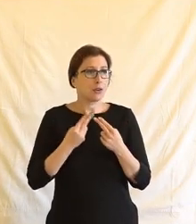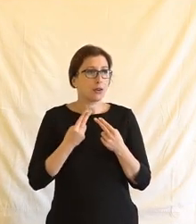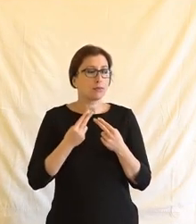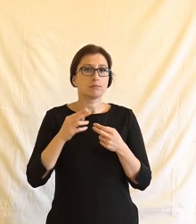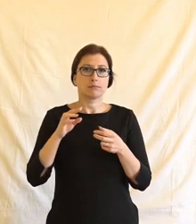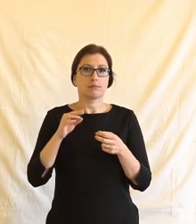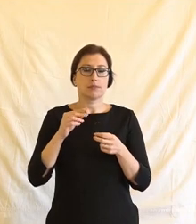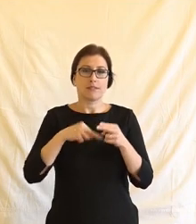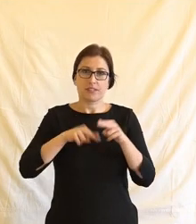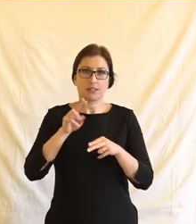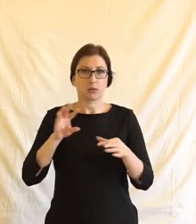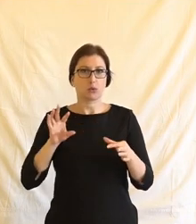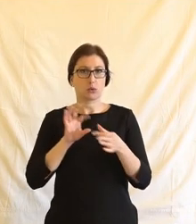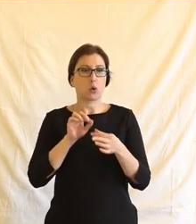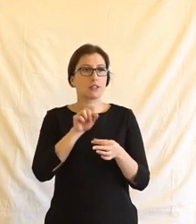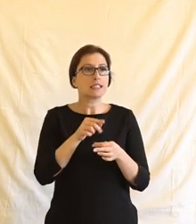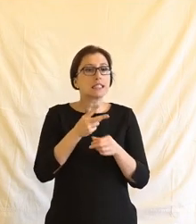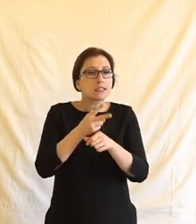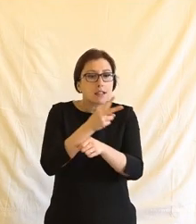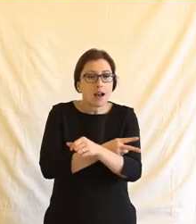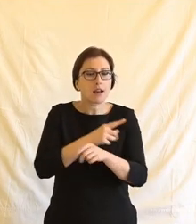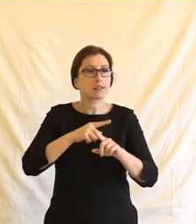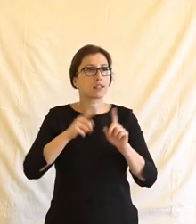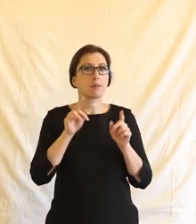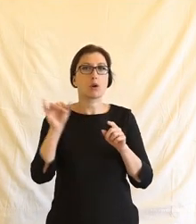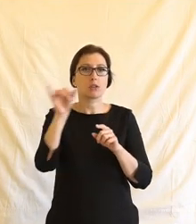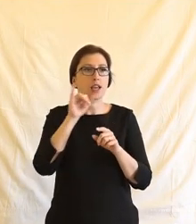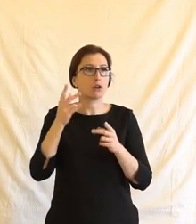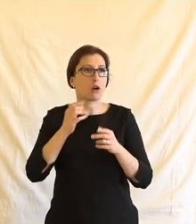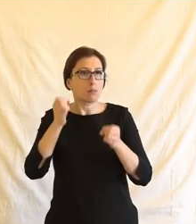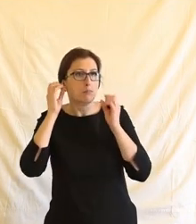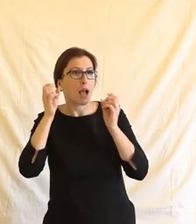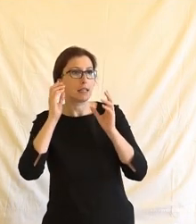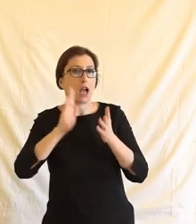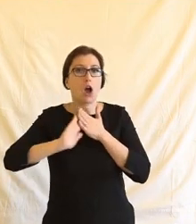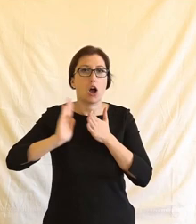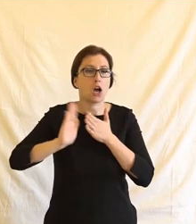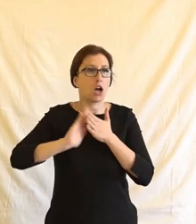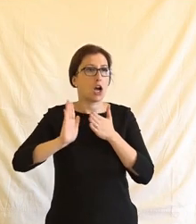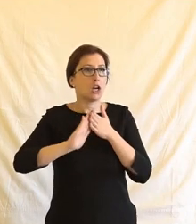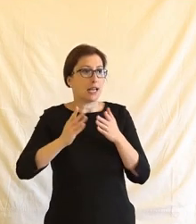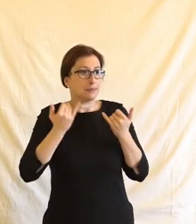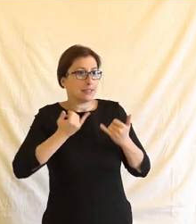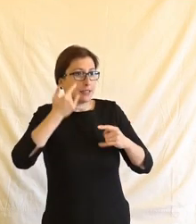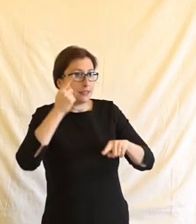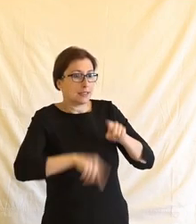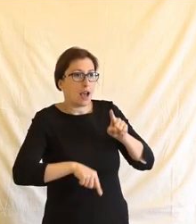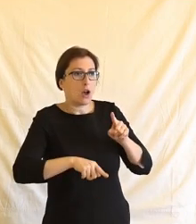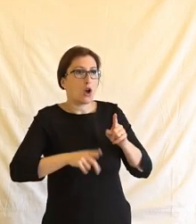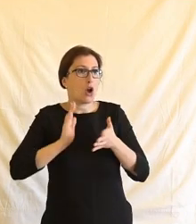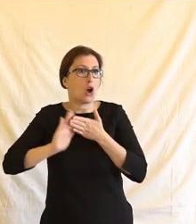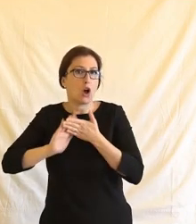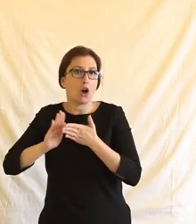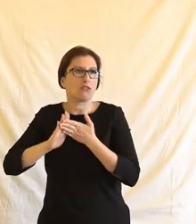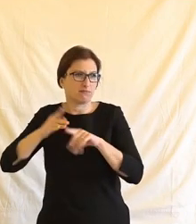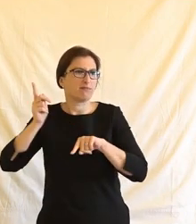dějí, když buď stát nebo kdokoliv jiný jedná v panice, v reakce na nějakou krátkodobou vlnu náladu.